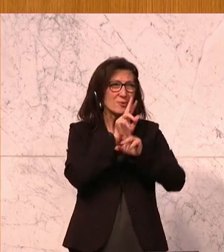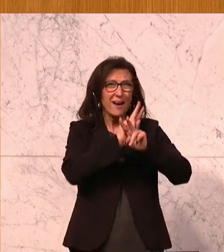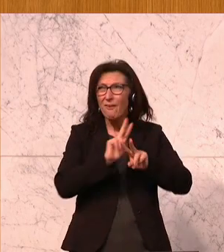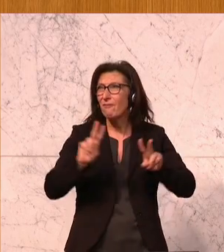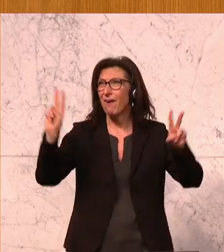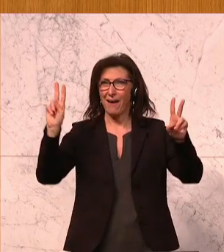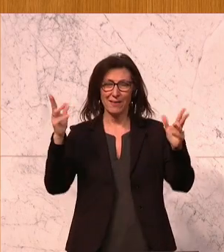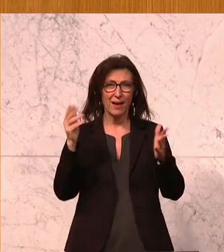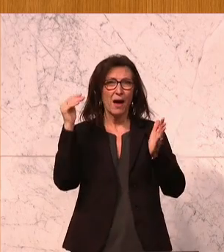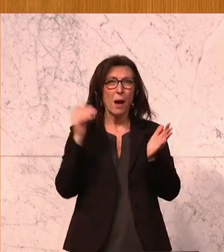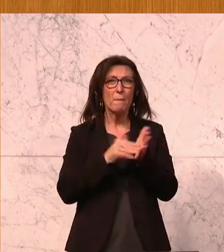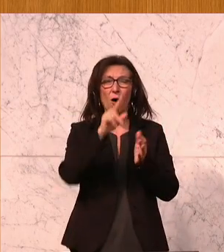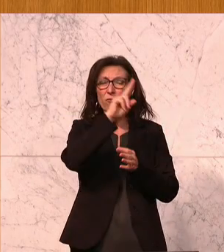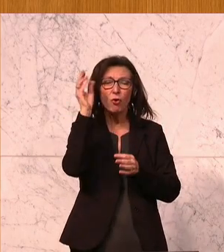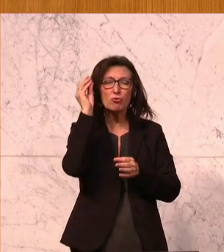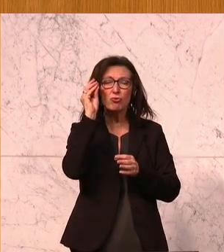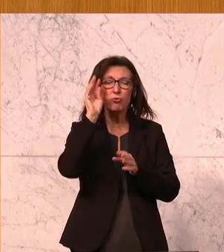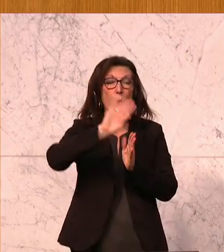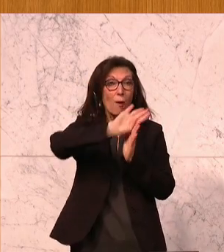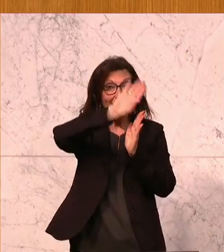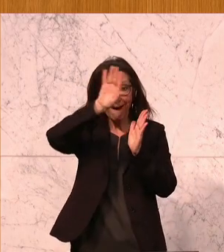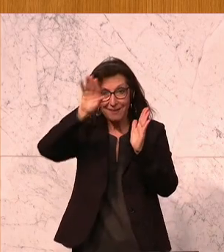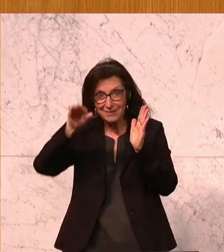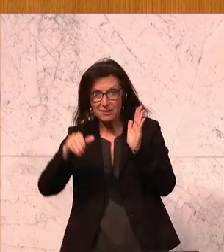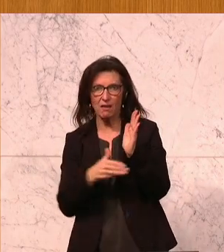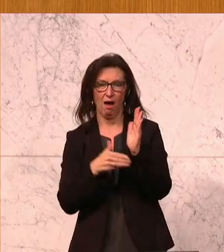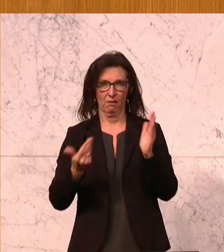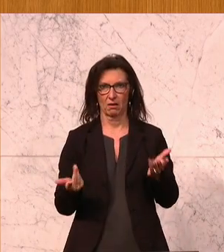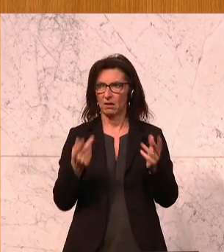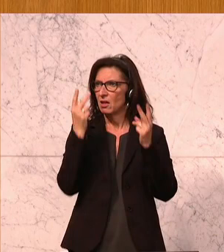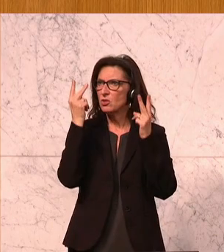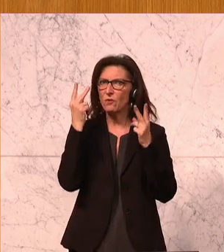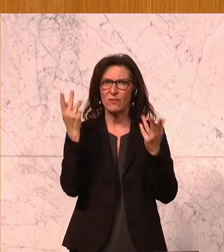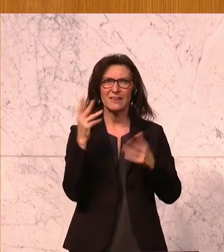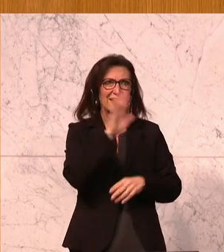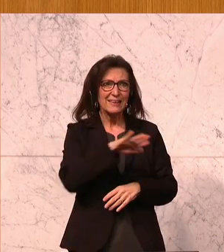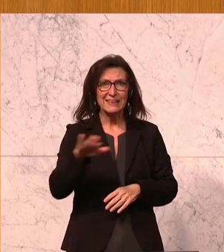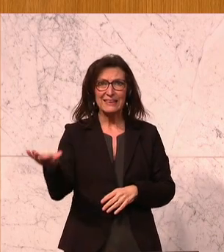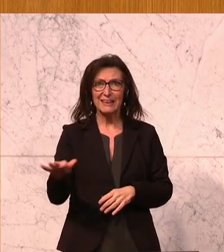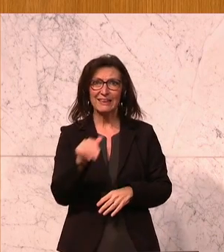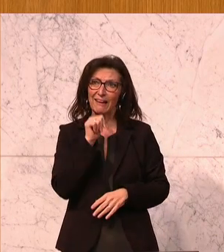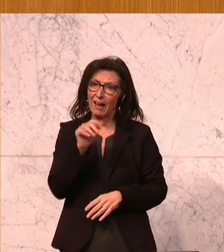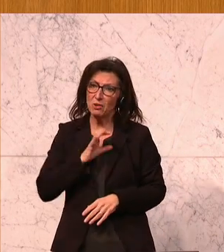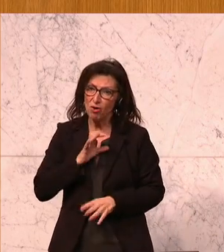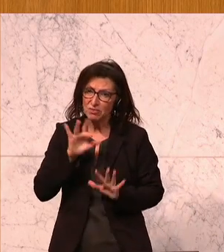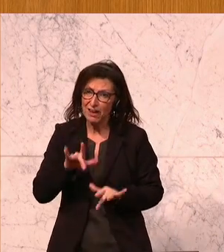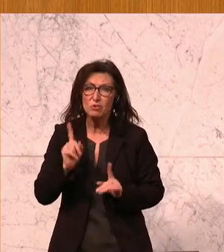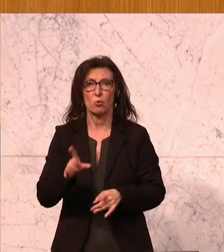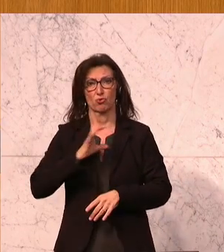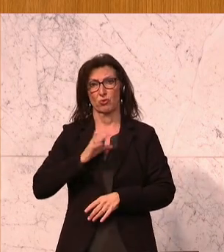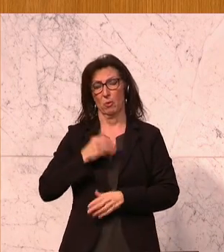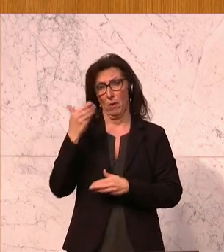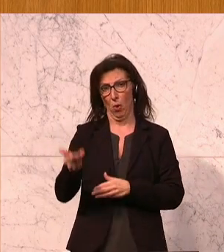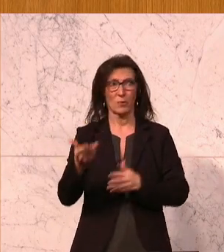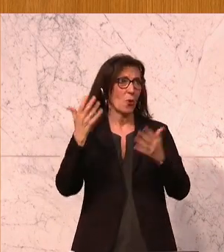ganztägige Volksschulen. Das ist einerseits wichtig, um den benachteiligten Kindern alle Chancen zu geben. Und andererseits auch wichtig, in